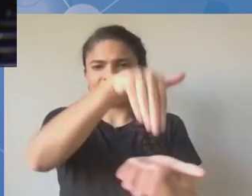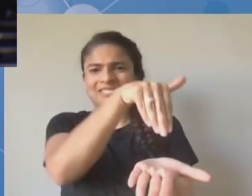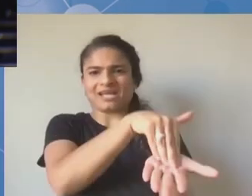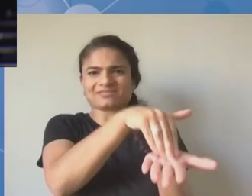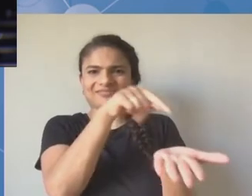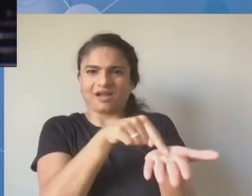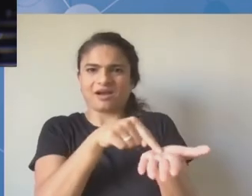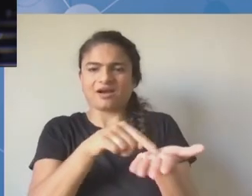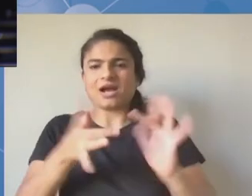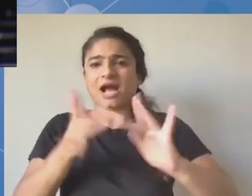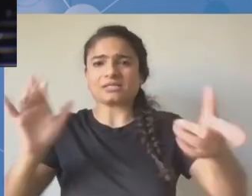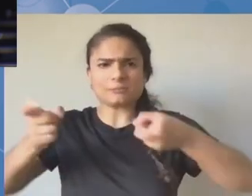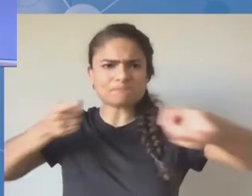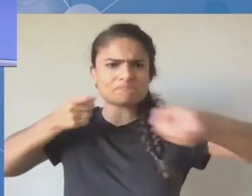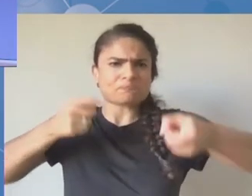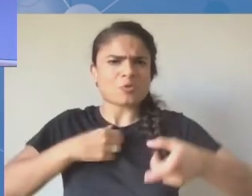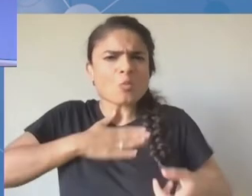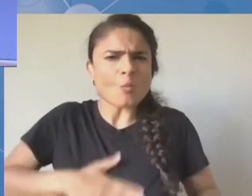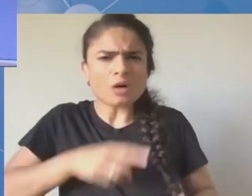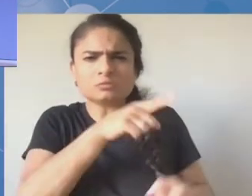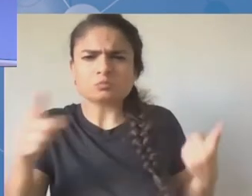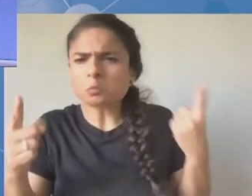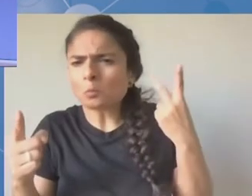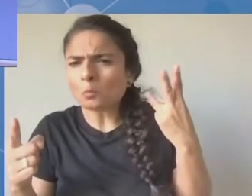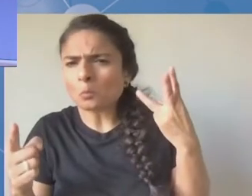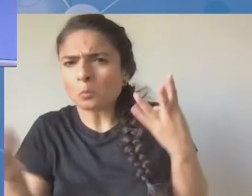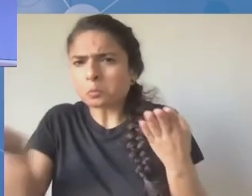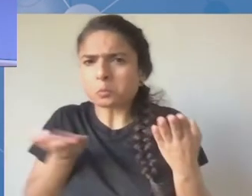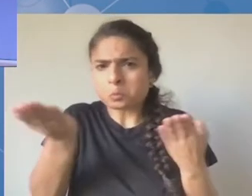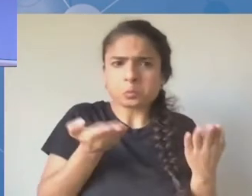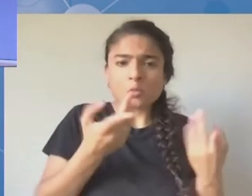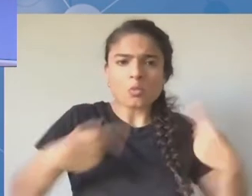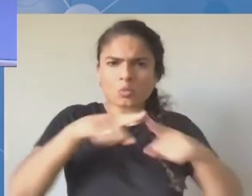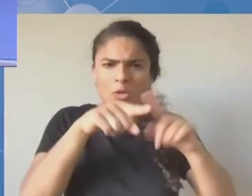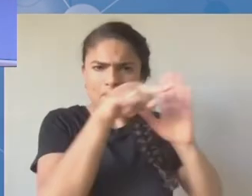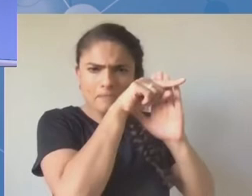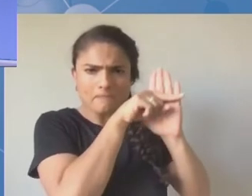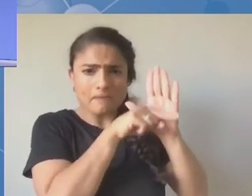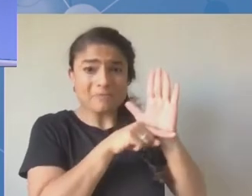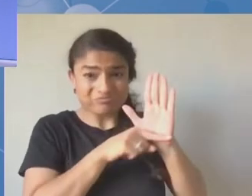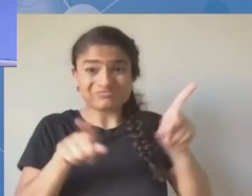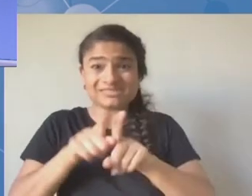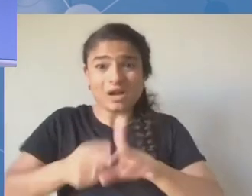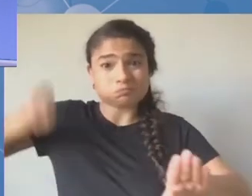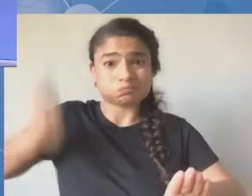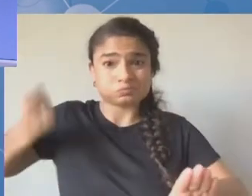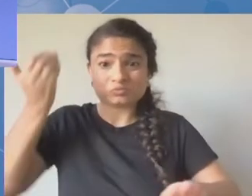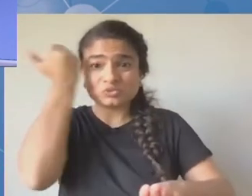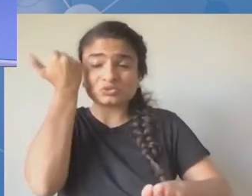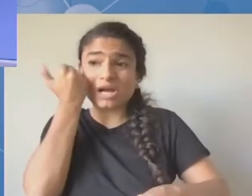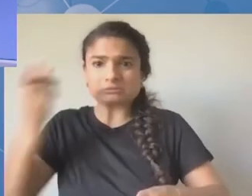ośrodek do spraw zarządzania internetem. Ponieważ dużo mówimy o zasadach, regułach, regulacjach,